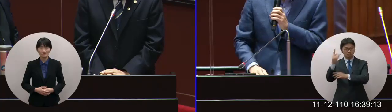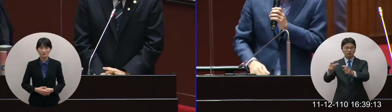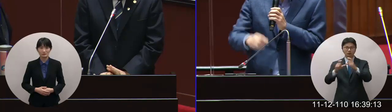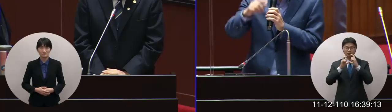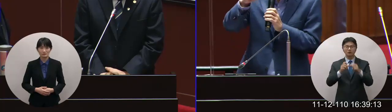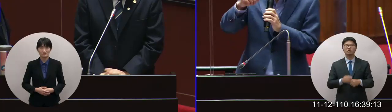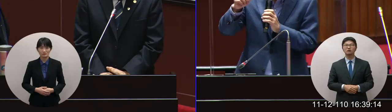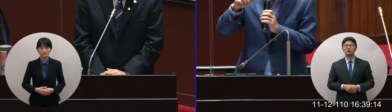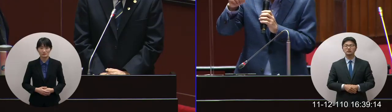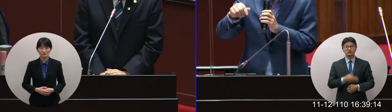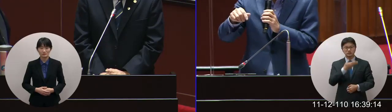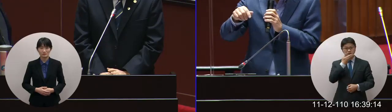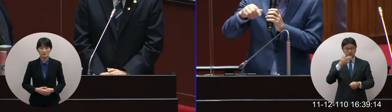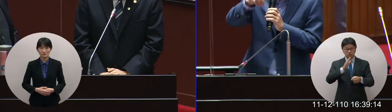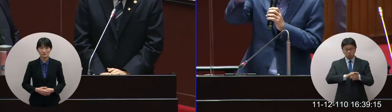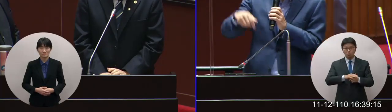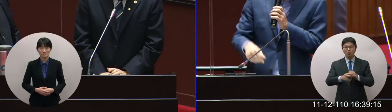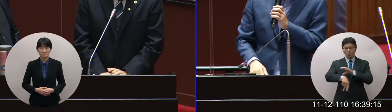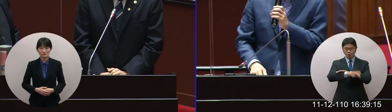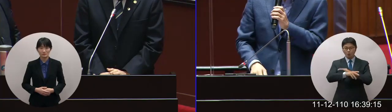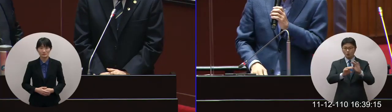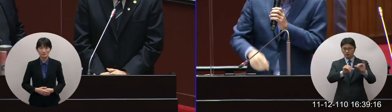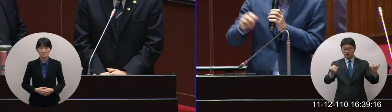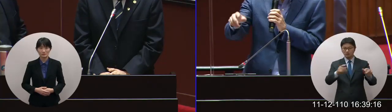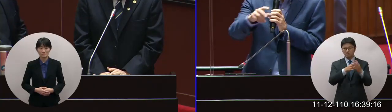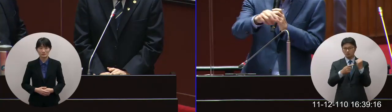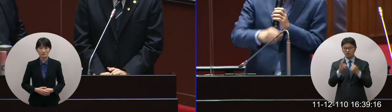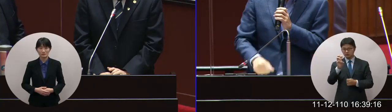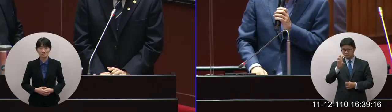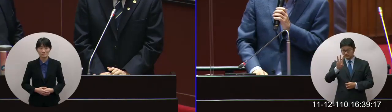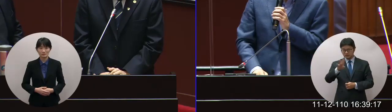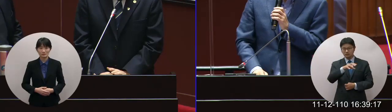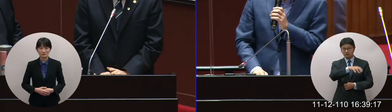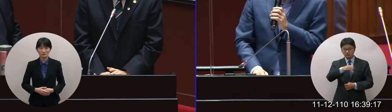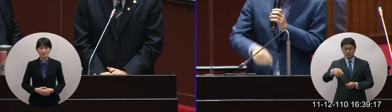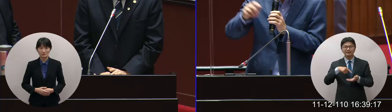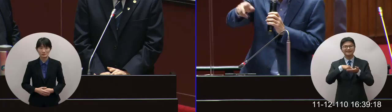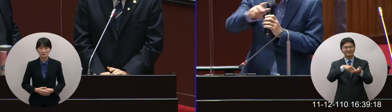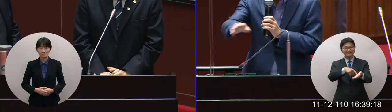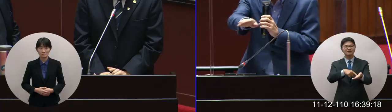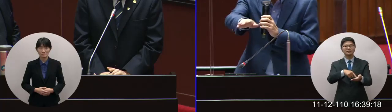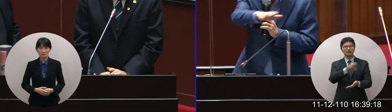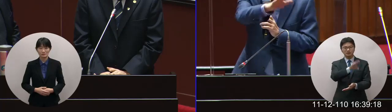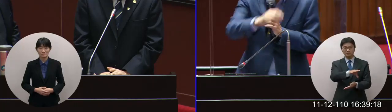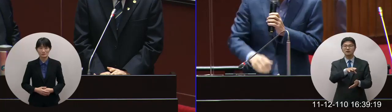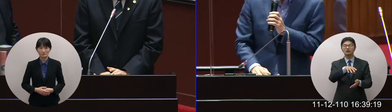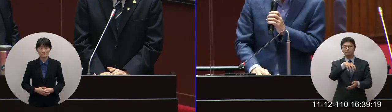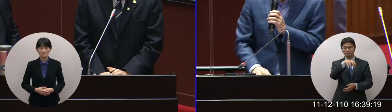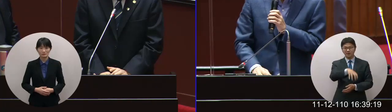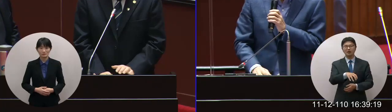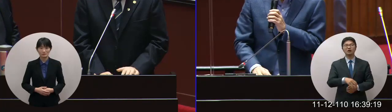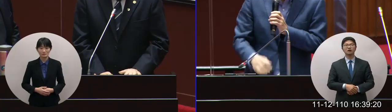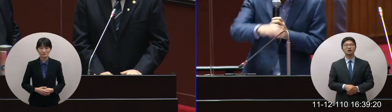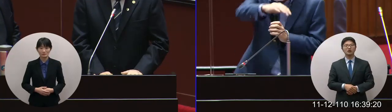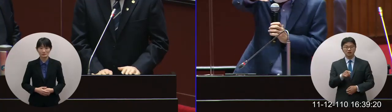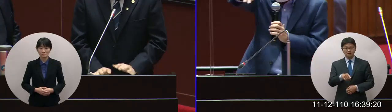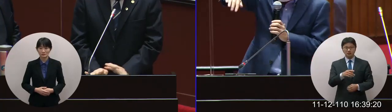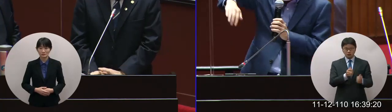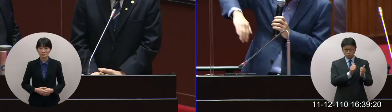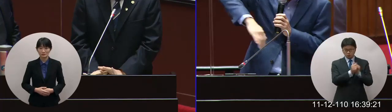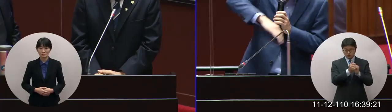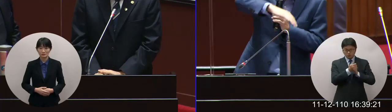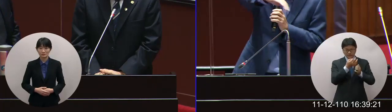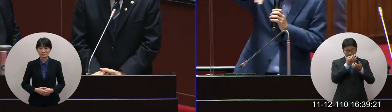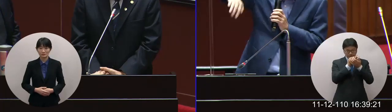的空地有三十四塊大面積的空地申請作為停車場但是我扣掉那些為了結稅的就